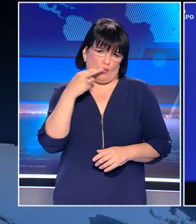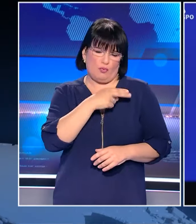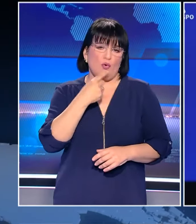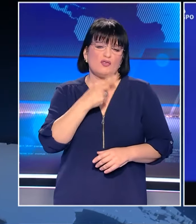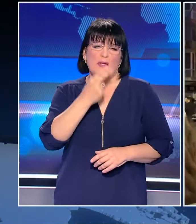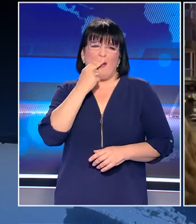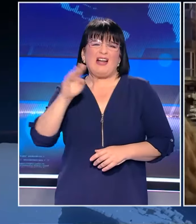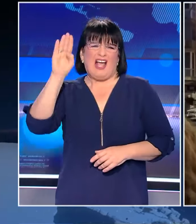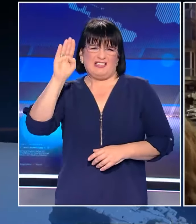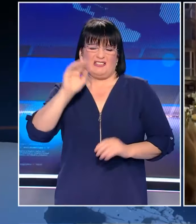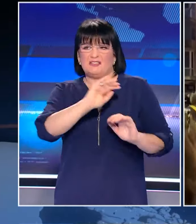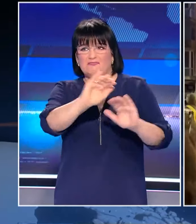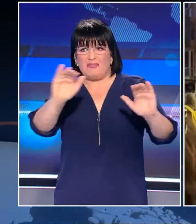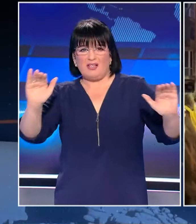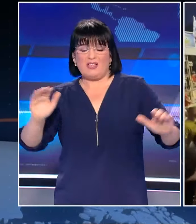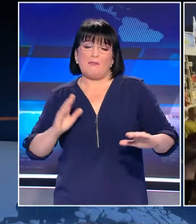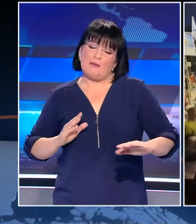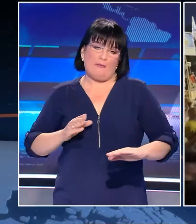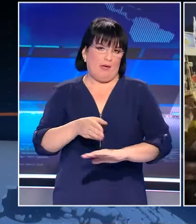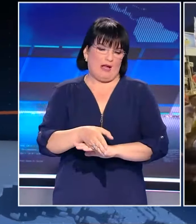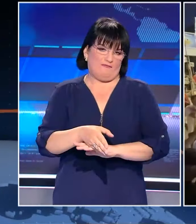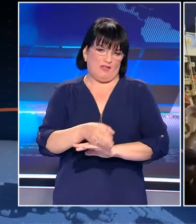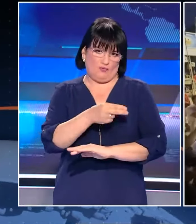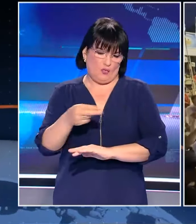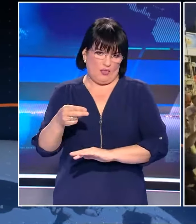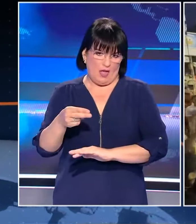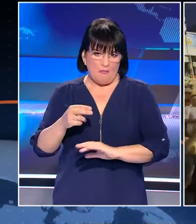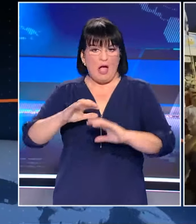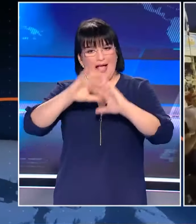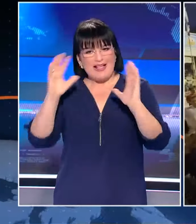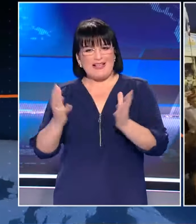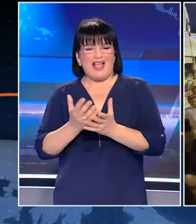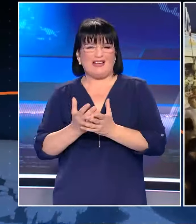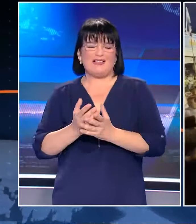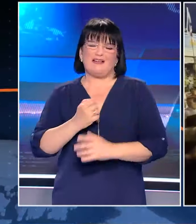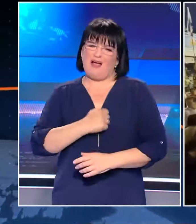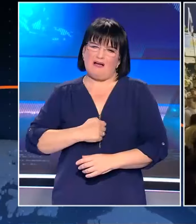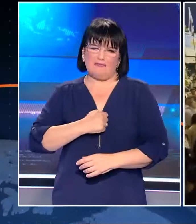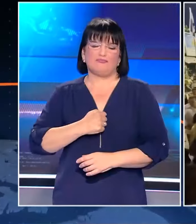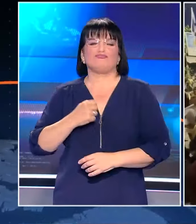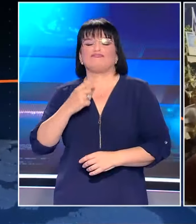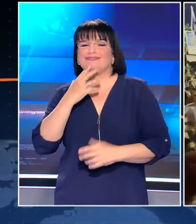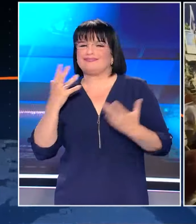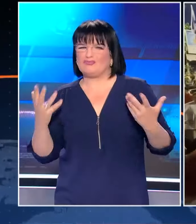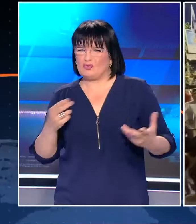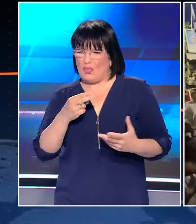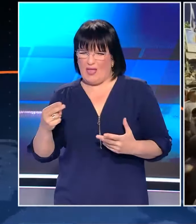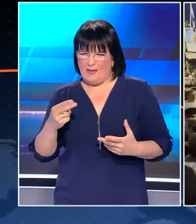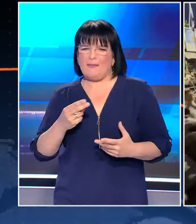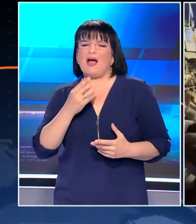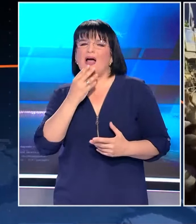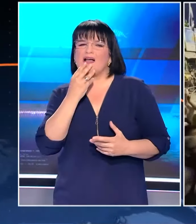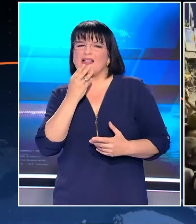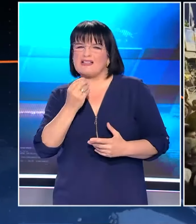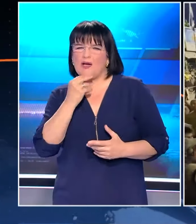Ναζί και κάλεσε τις αρχές να παρέμβουν ενώ την ίδια ώρα το κλίμα είναι βαρύ για τον Ισραηλινό Πρωθυπουργό και μέσα στη χώρα του